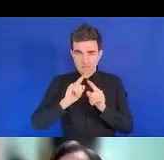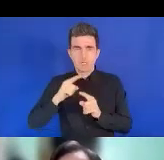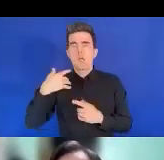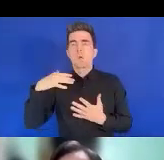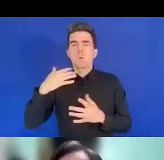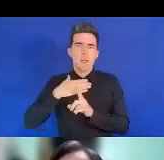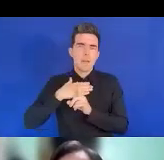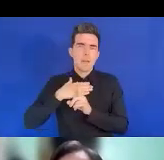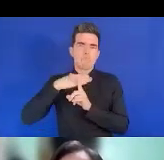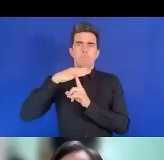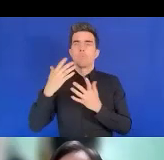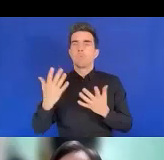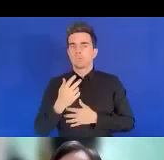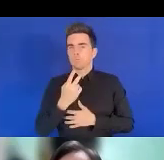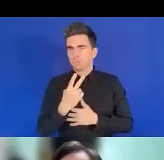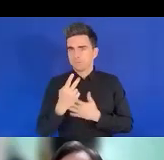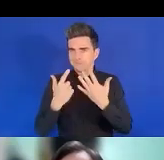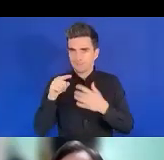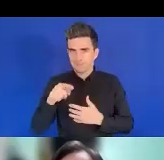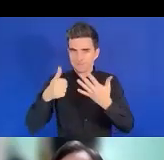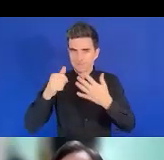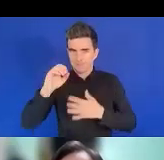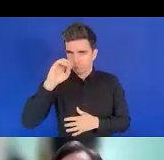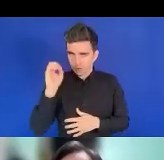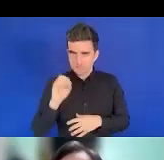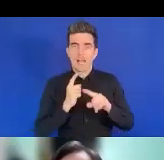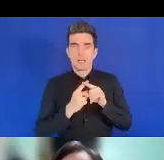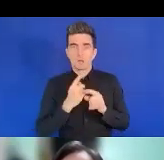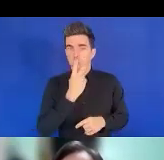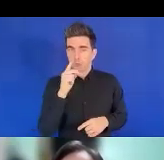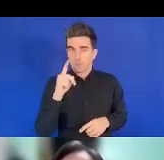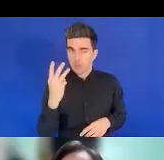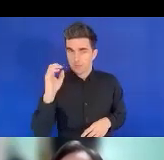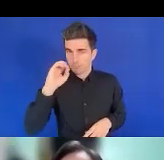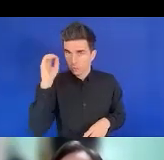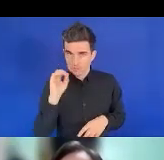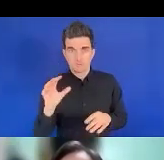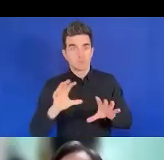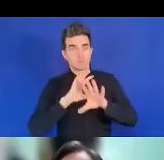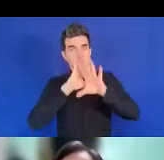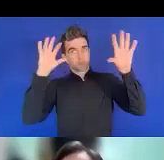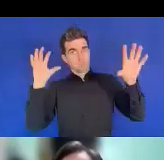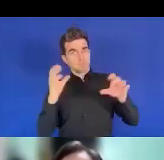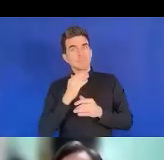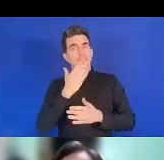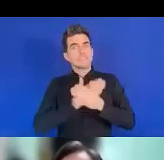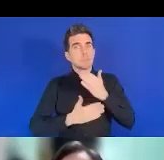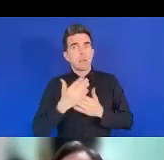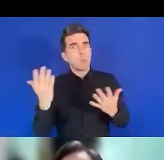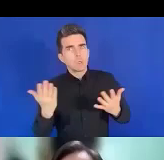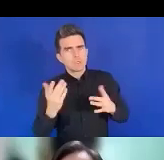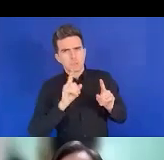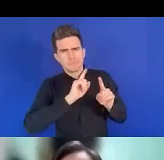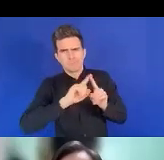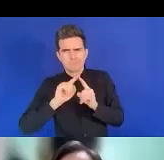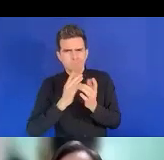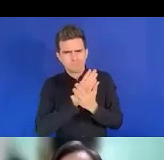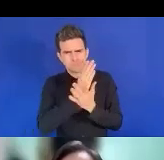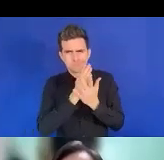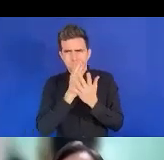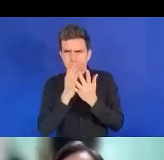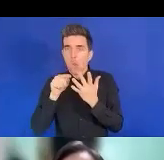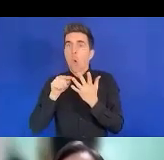Les personnes handicapées, nous avons des problèmes